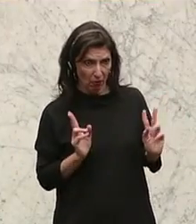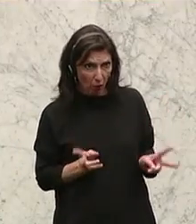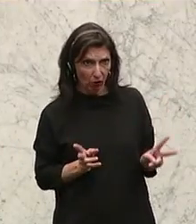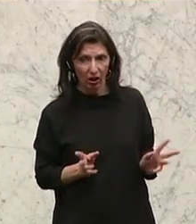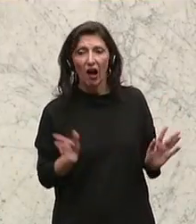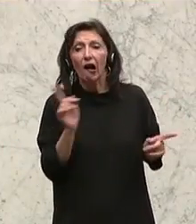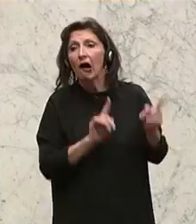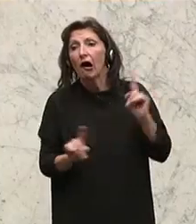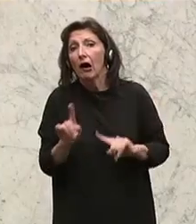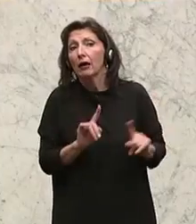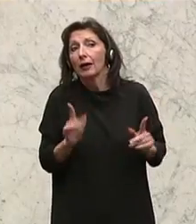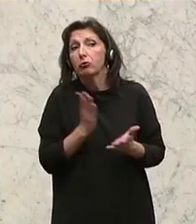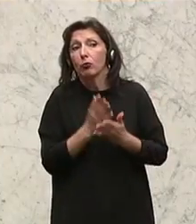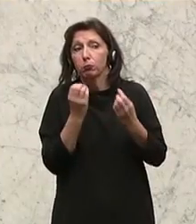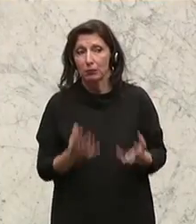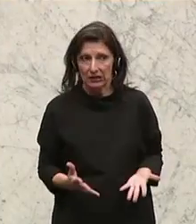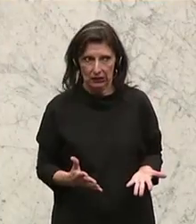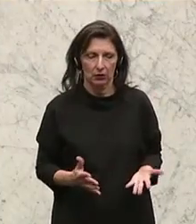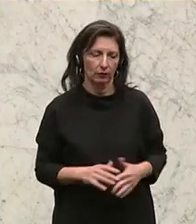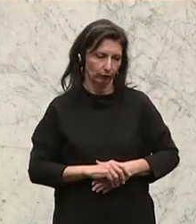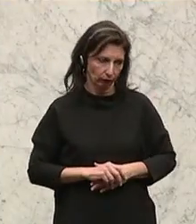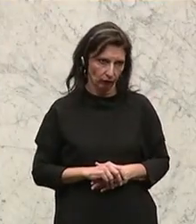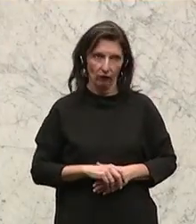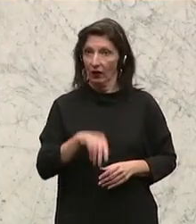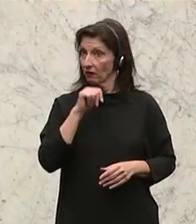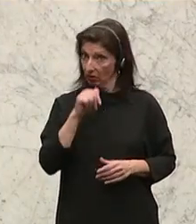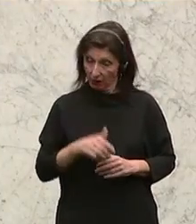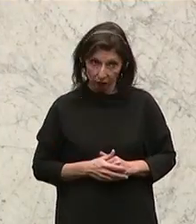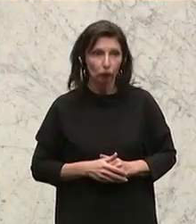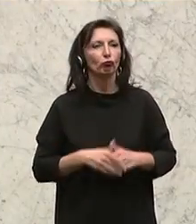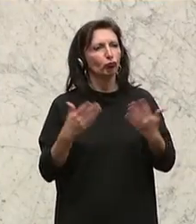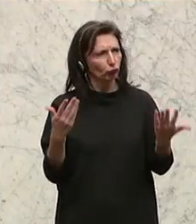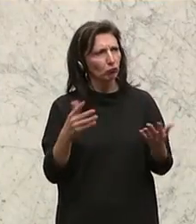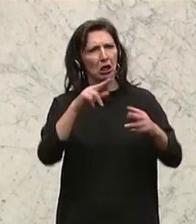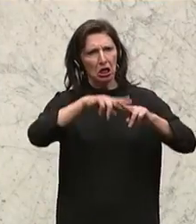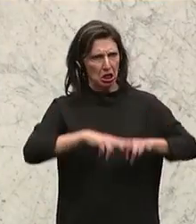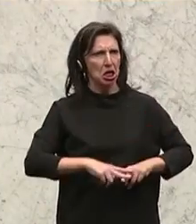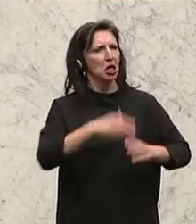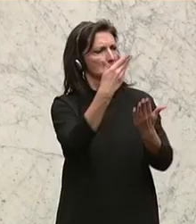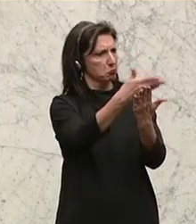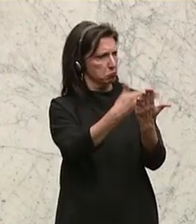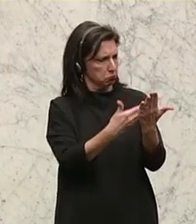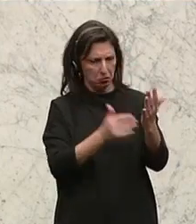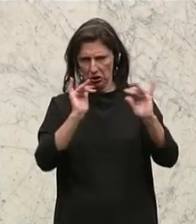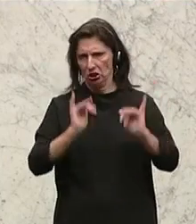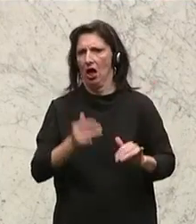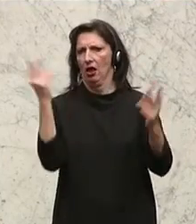vorgekommen sein. Ansonsten, den anderen Vorlagen stimmen wir zu. Dankeschön.